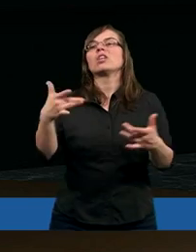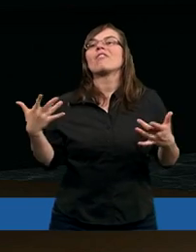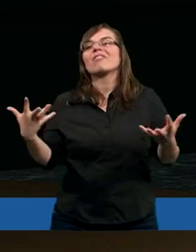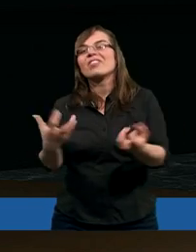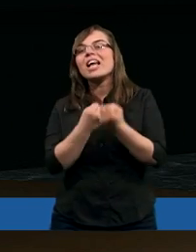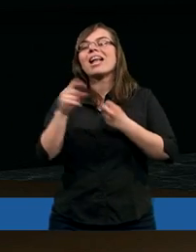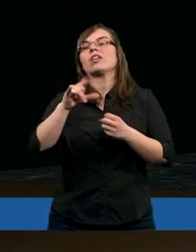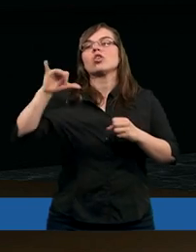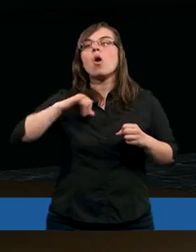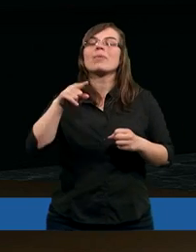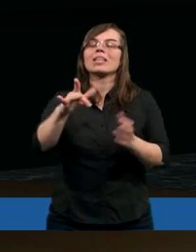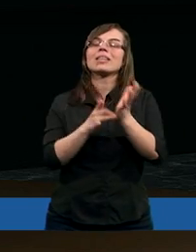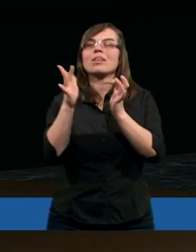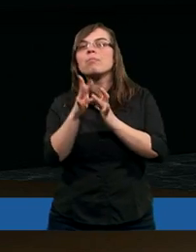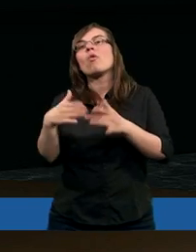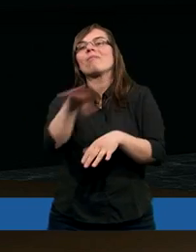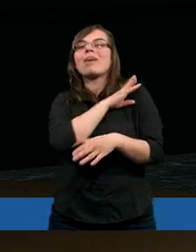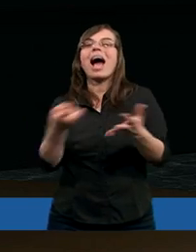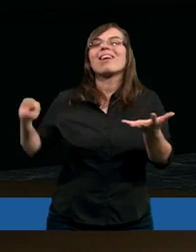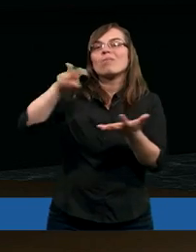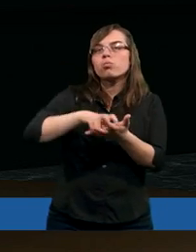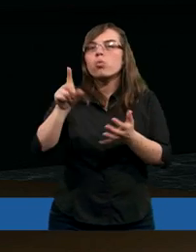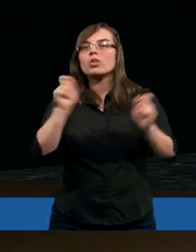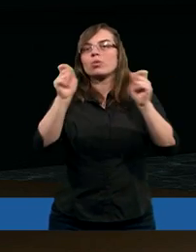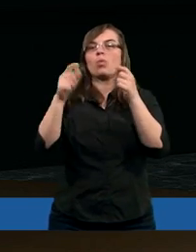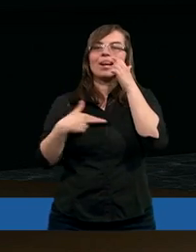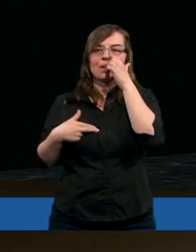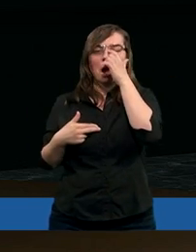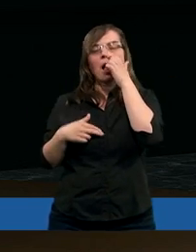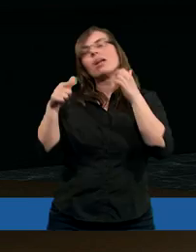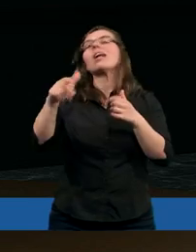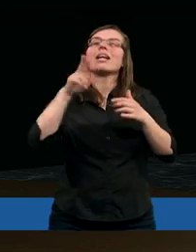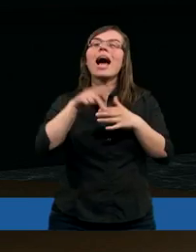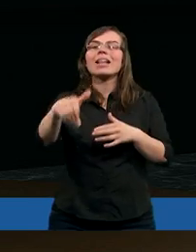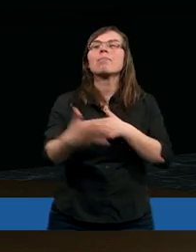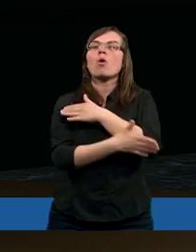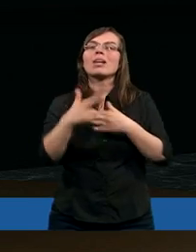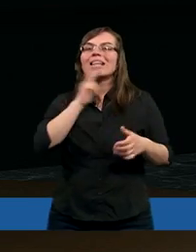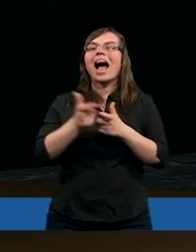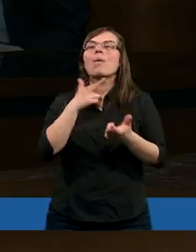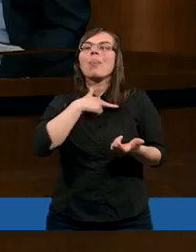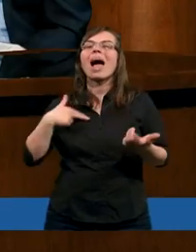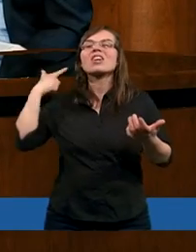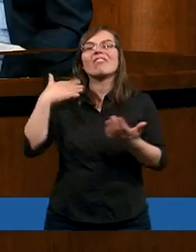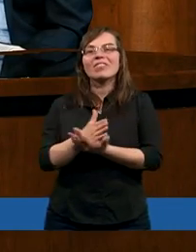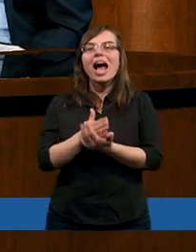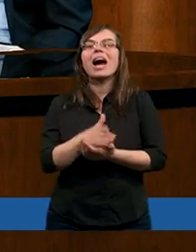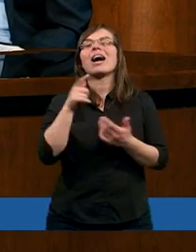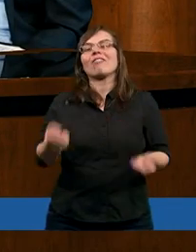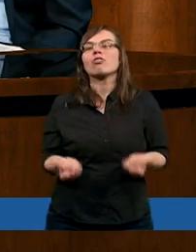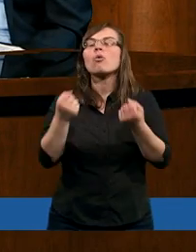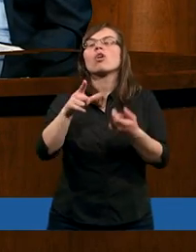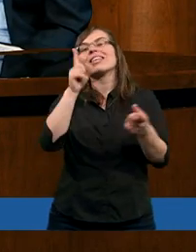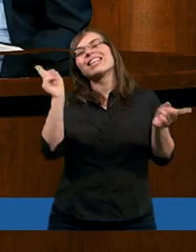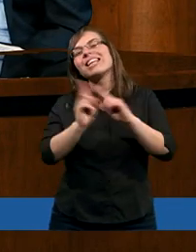też jeńców z sobą, tych, których też zmartwychwstania zbudził. Więc na tym ta cała nasza wiara jest gdyby ten pierwszy snop